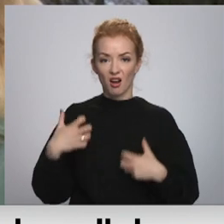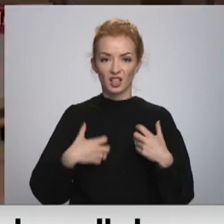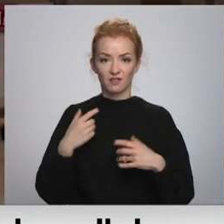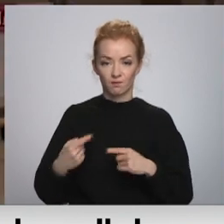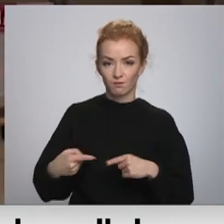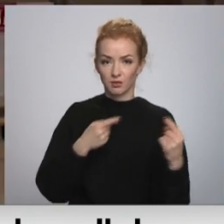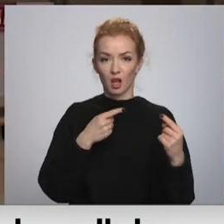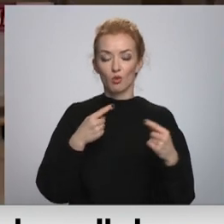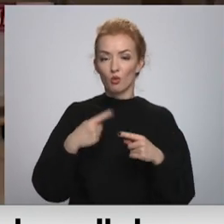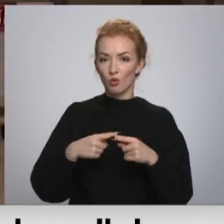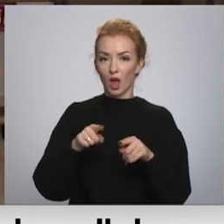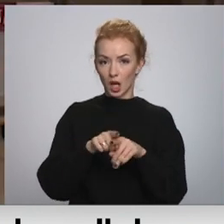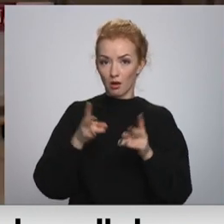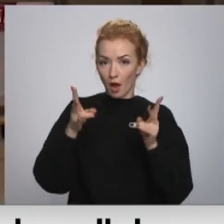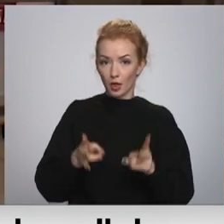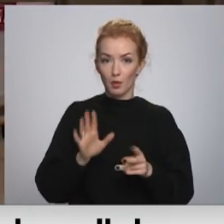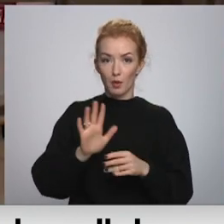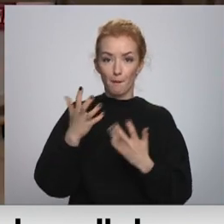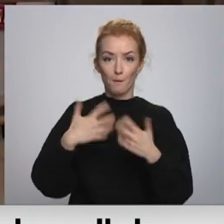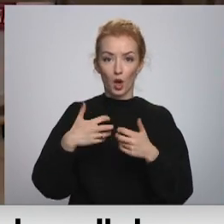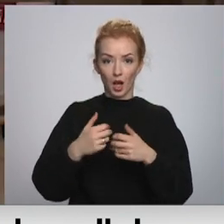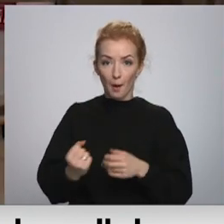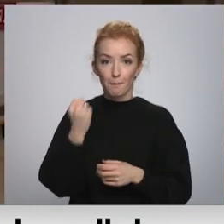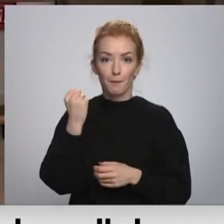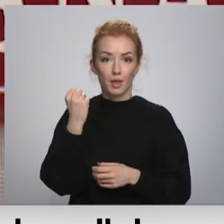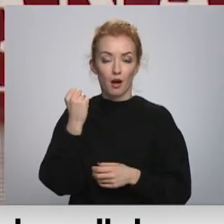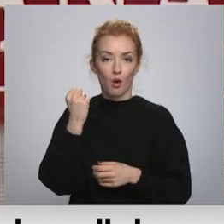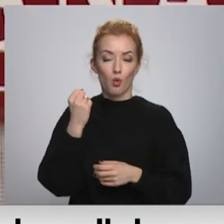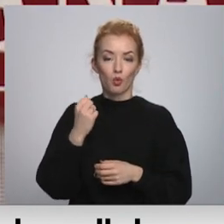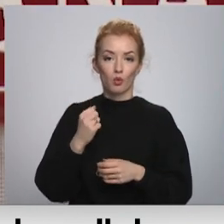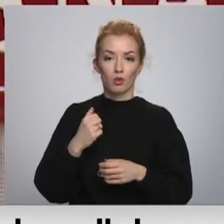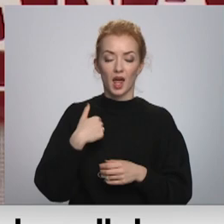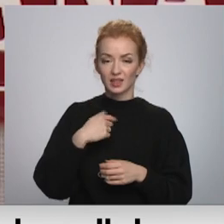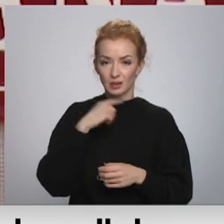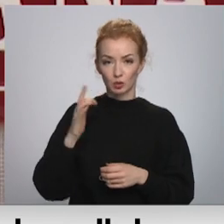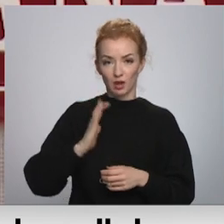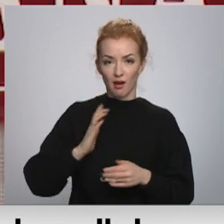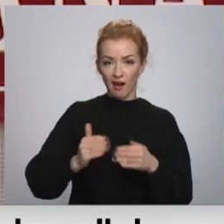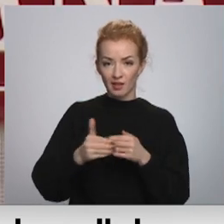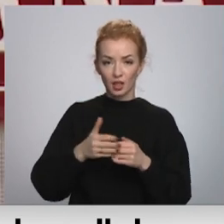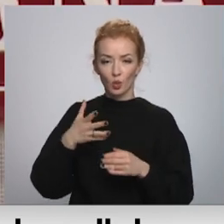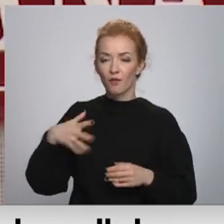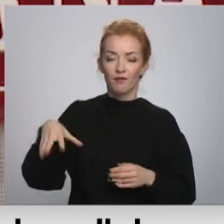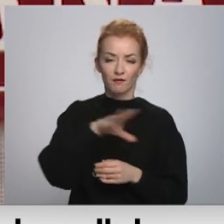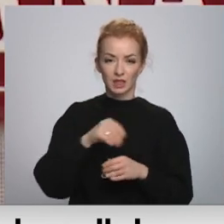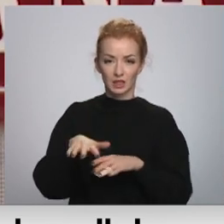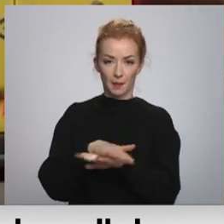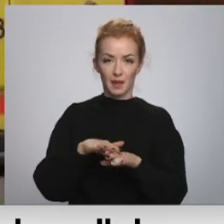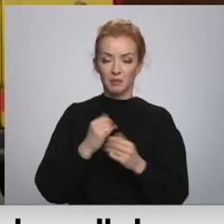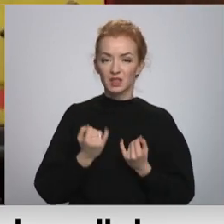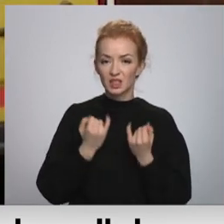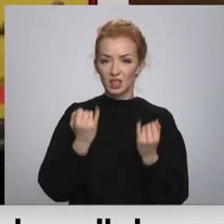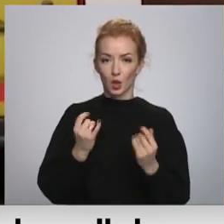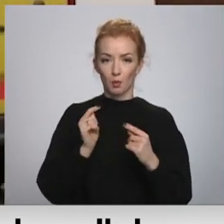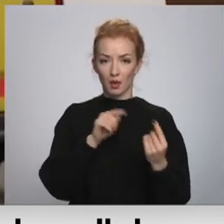noskaņotā un arī ir gadījumi, kad pie poliklīnikas draud. Es gribētu sagaidīt no visas sabiedrības šo te lojalitāti pret